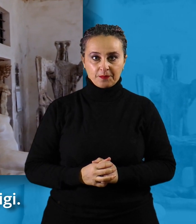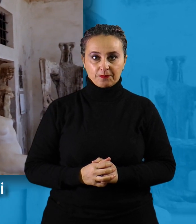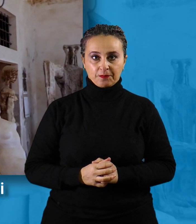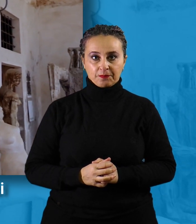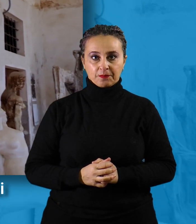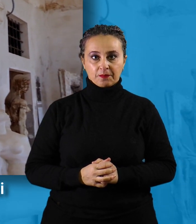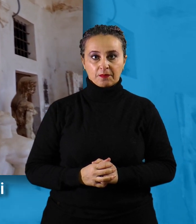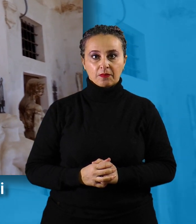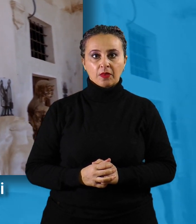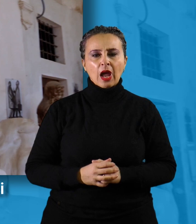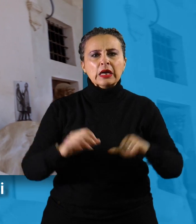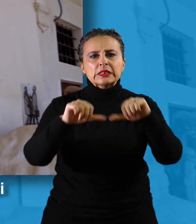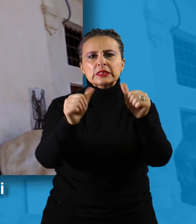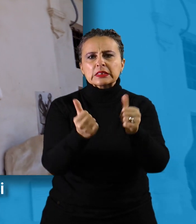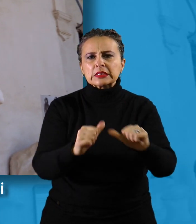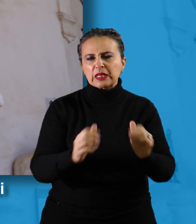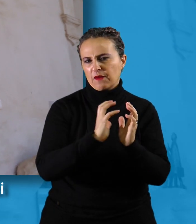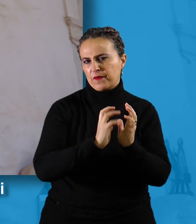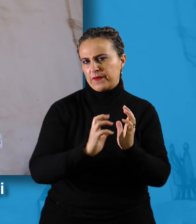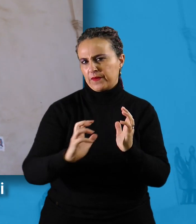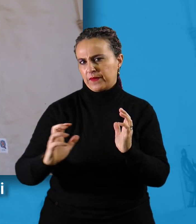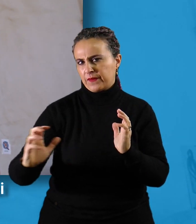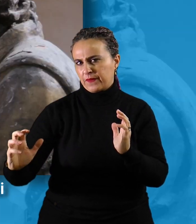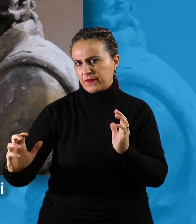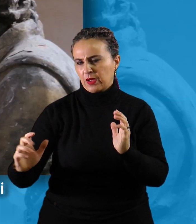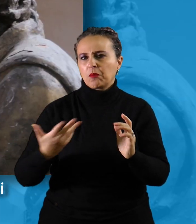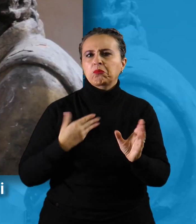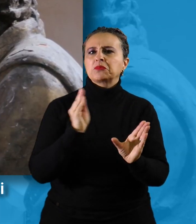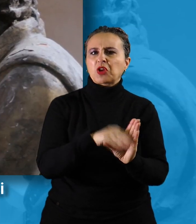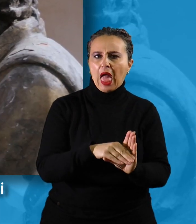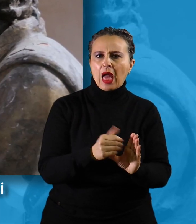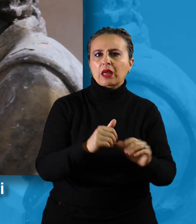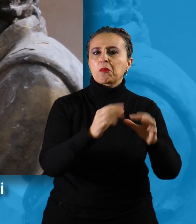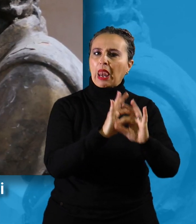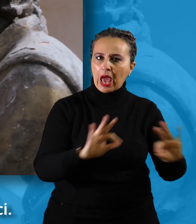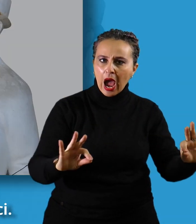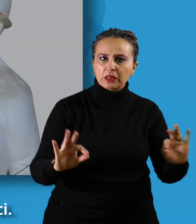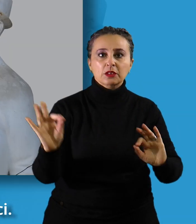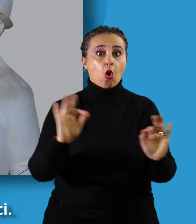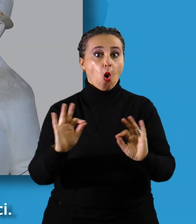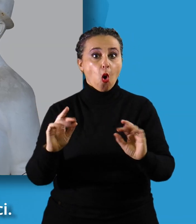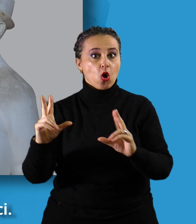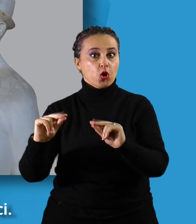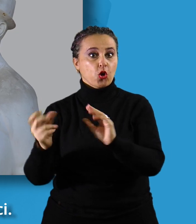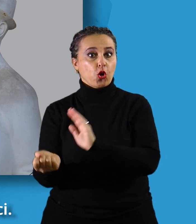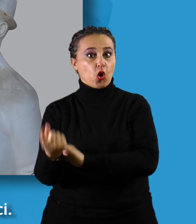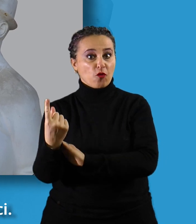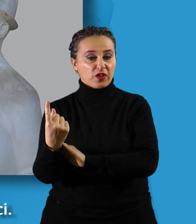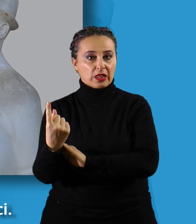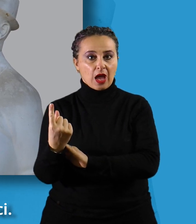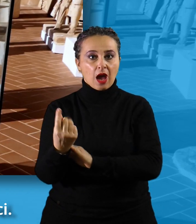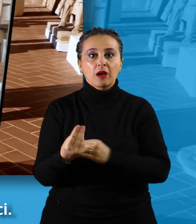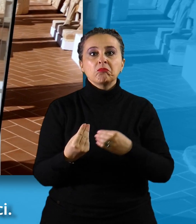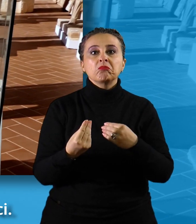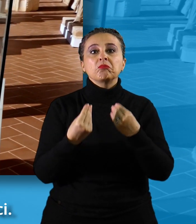Una multiforme varietà di stili artistici, comprendenti sia forme classiche, sia opere innovative che hanno